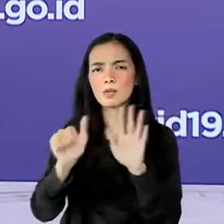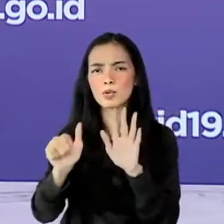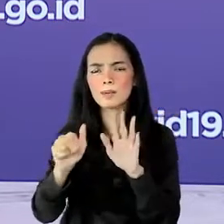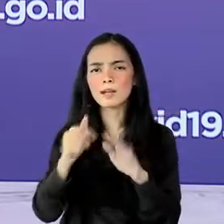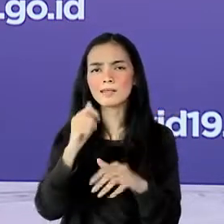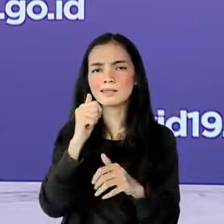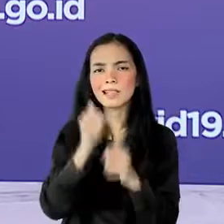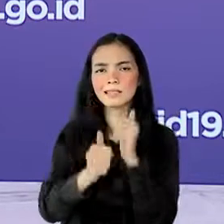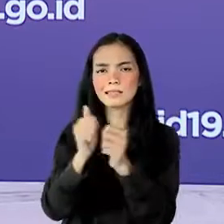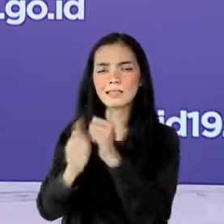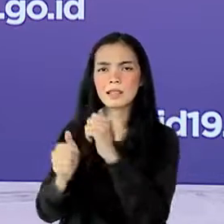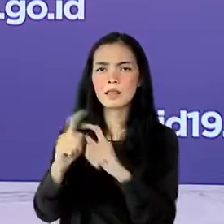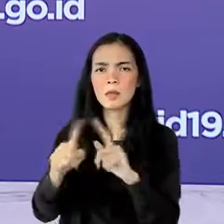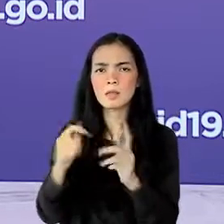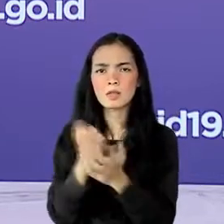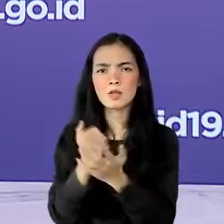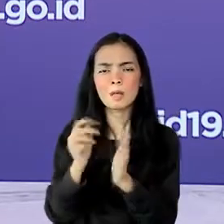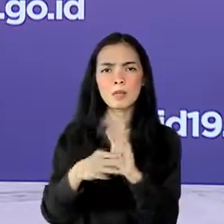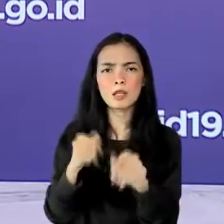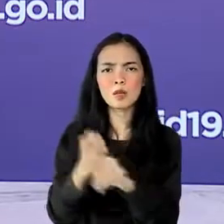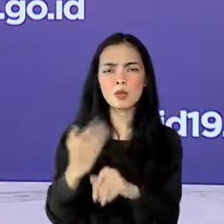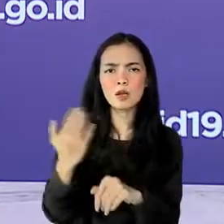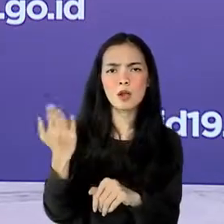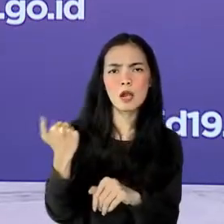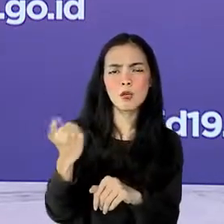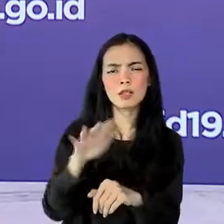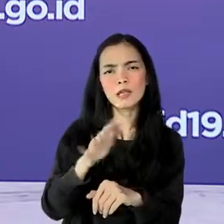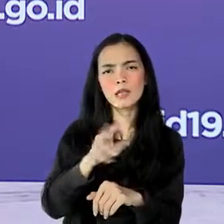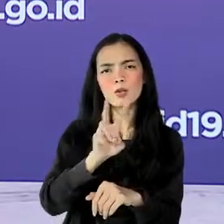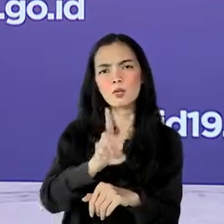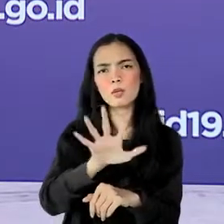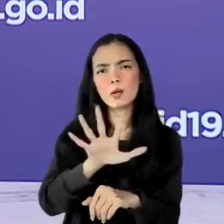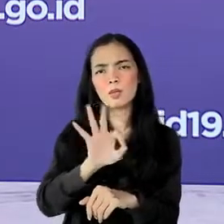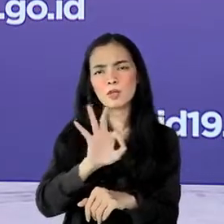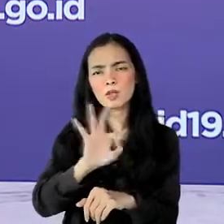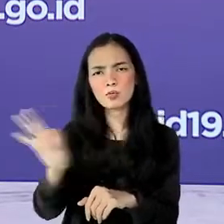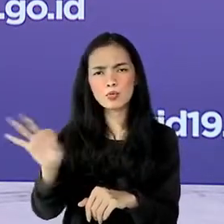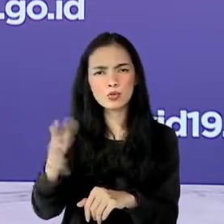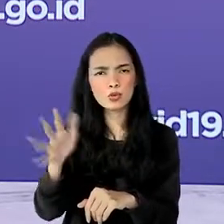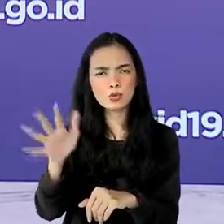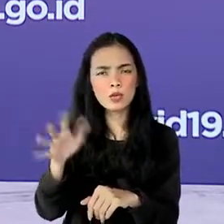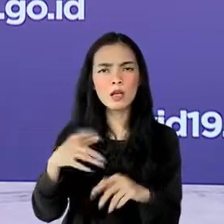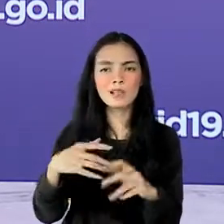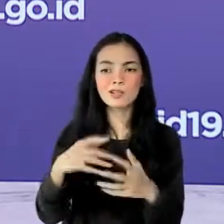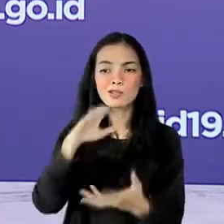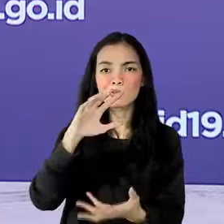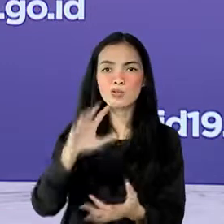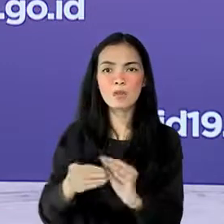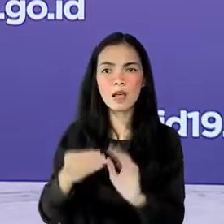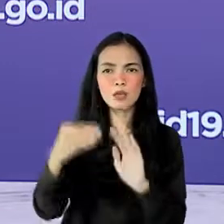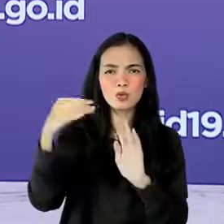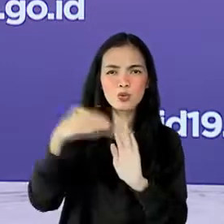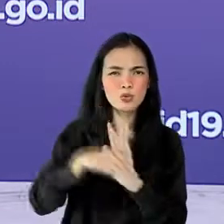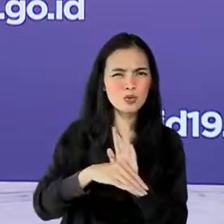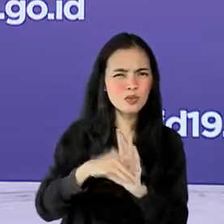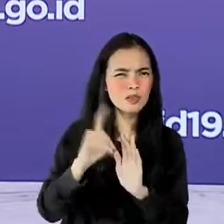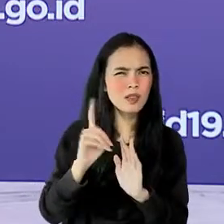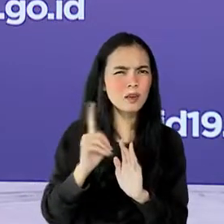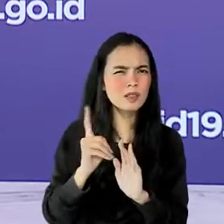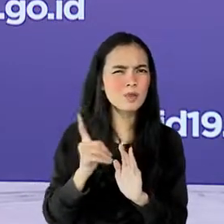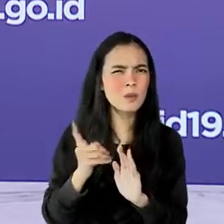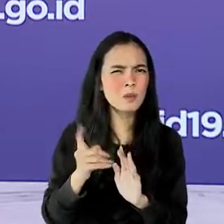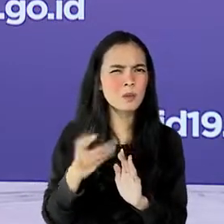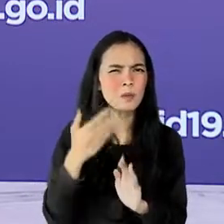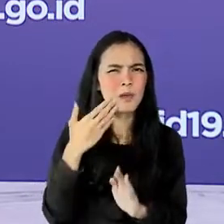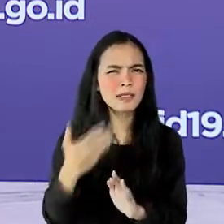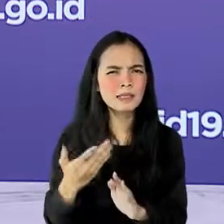padahal minggu lalu pemeriksaan berkisar di angka 250 ribuan penurunan ini disebabkan karena apa